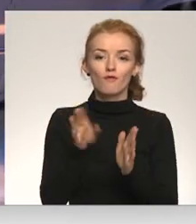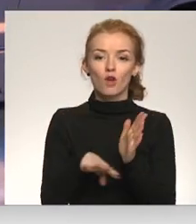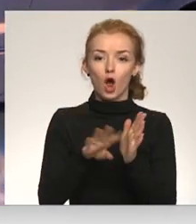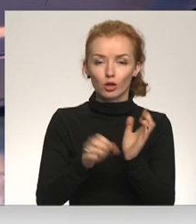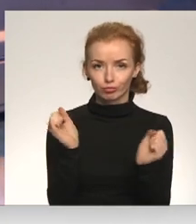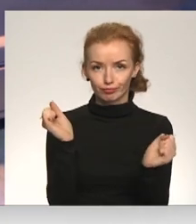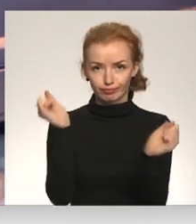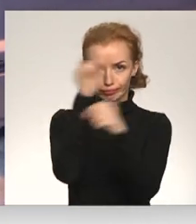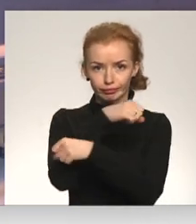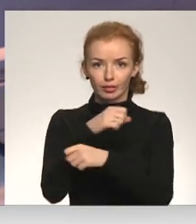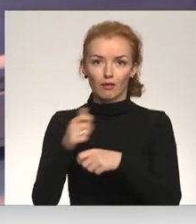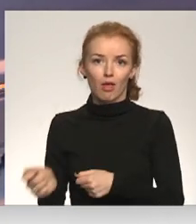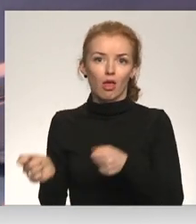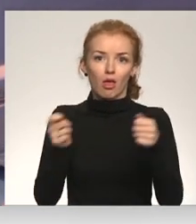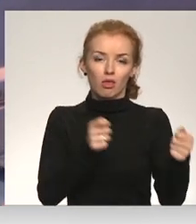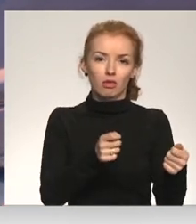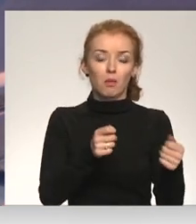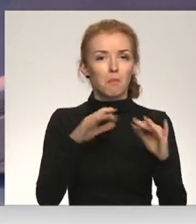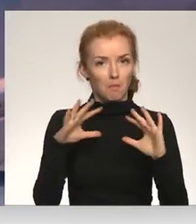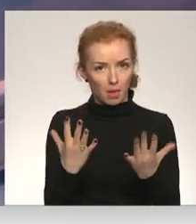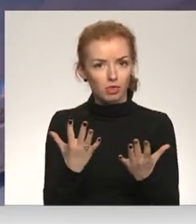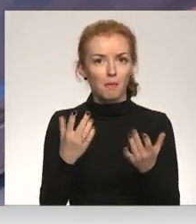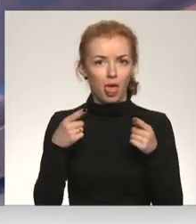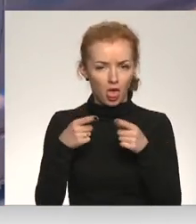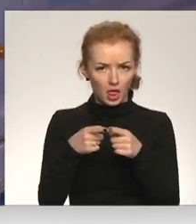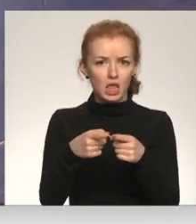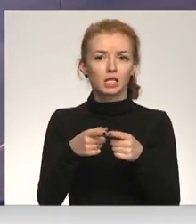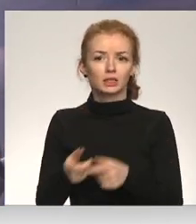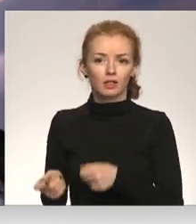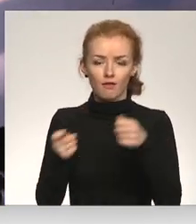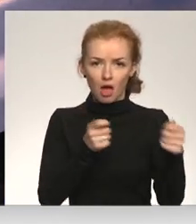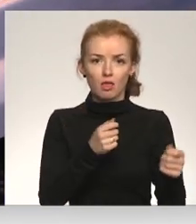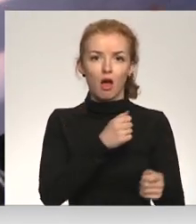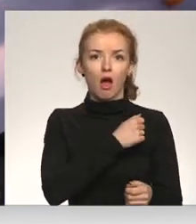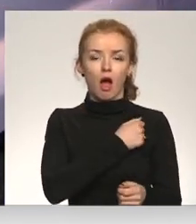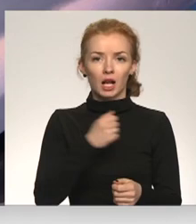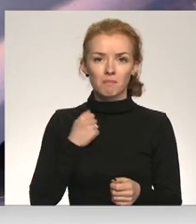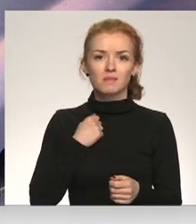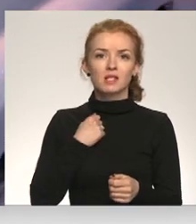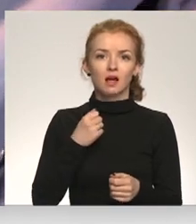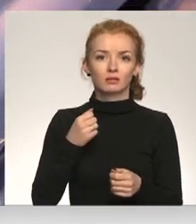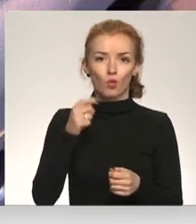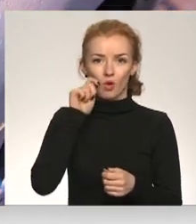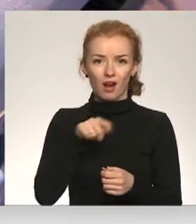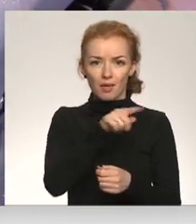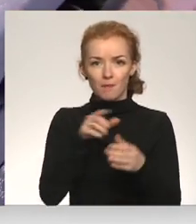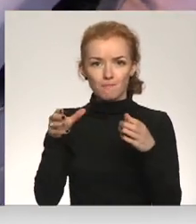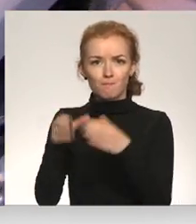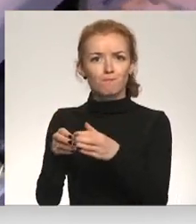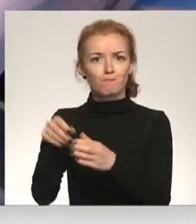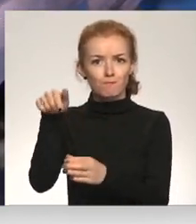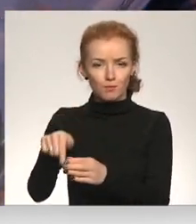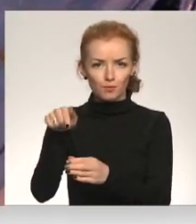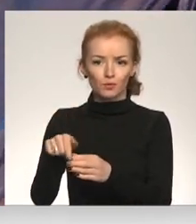uz dullo, vēsta kaut kur, bet tiek vēsta noteiktai Ukrainas armijas vienībai, proti vienam izlūku vadam,